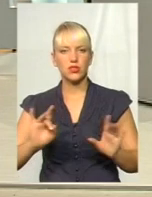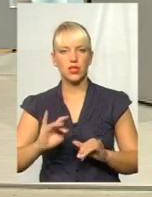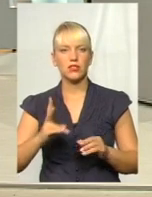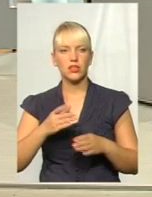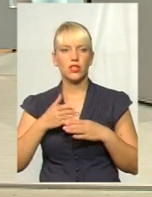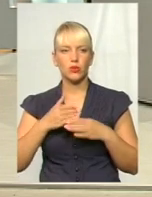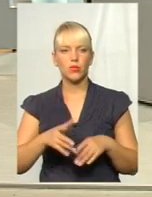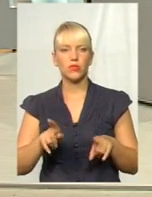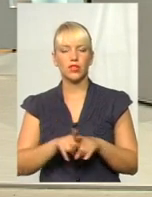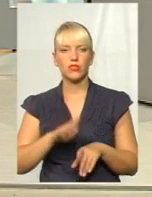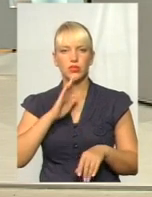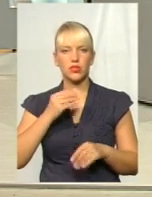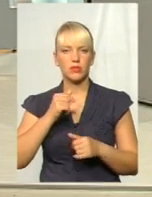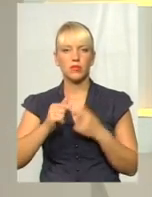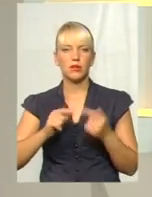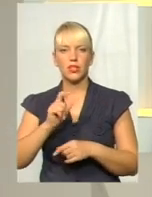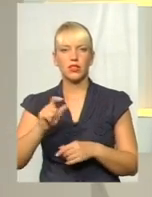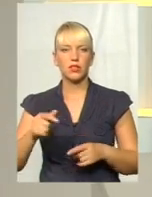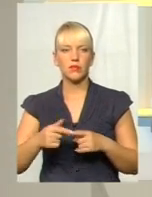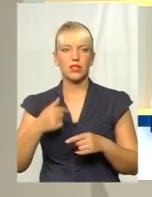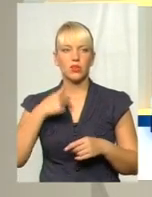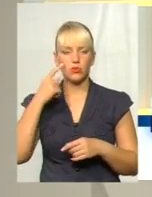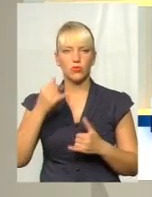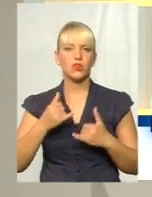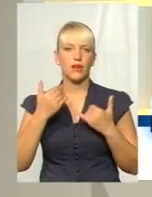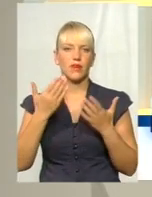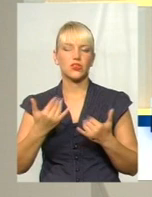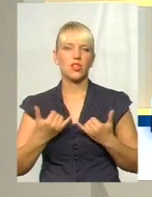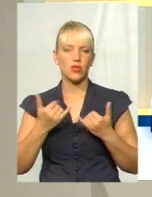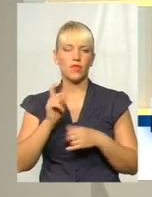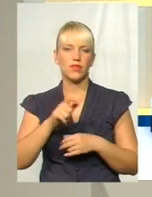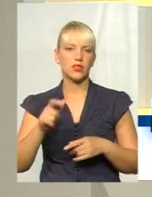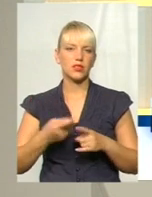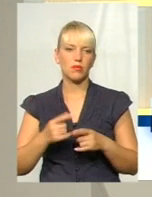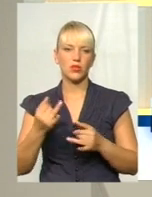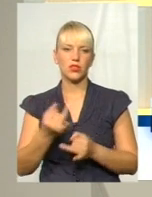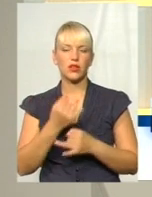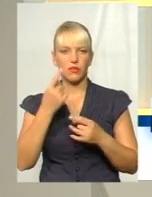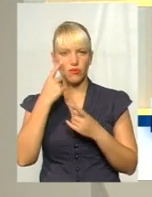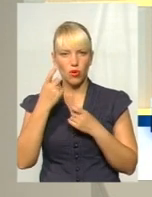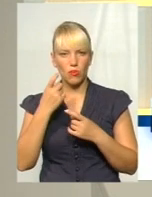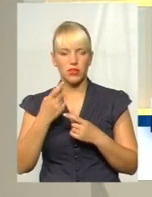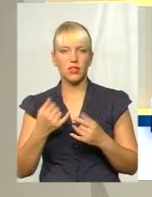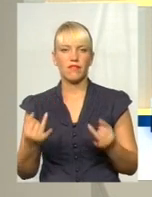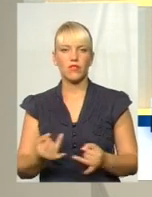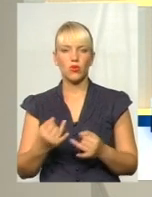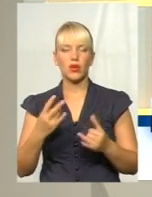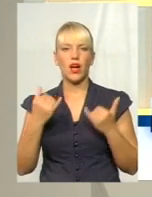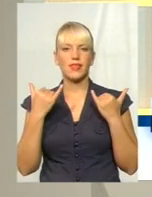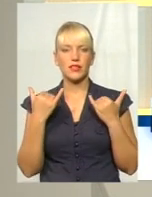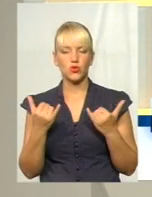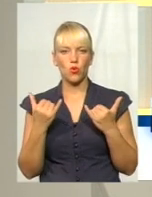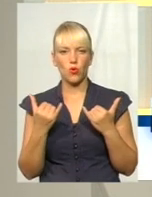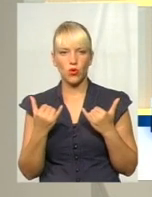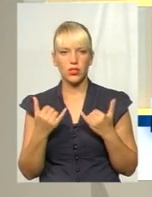допомогу також нашим підприємцям. Я думаю, для вас, шановні глядачі, також ця розмова була інформативною. А на сьогодні